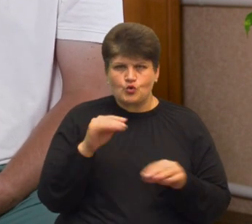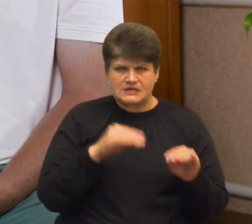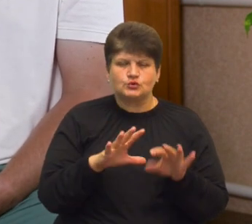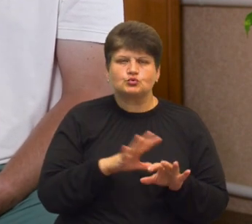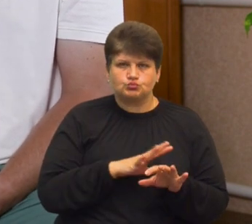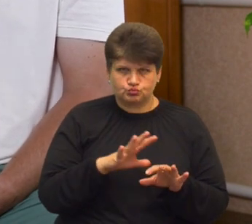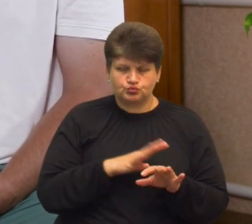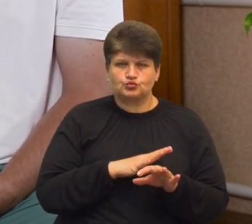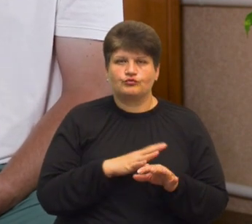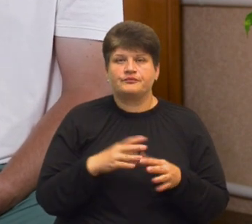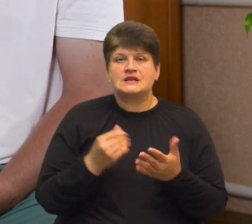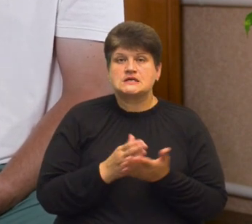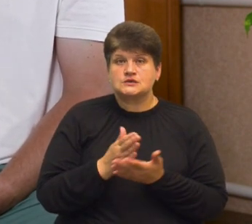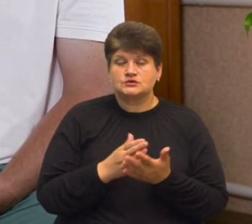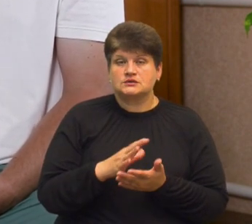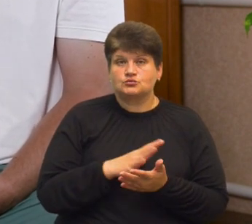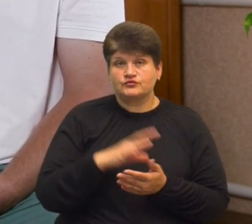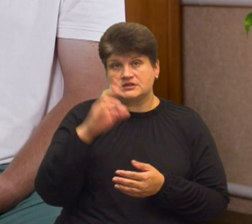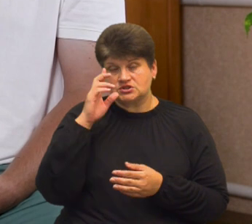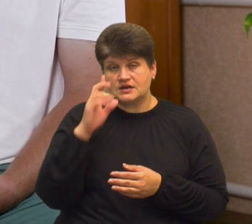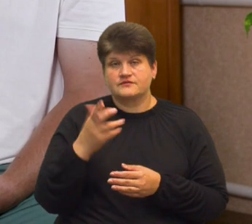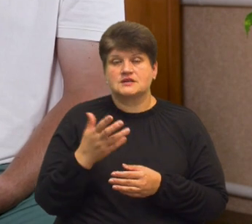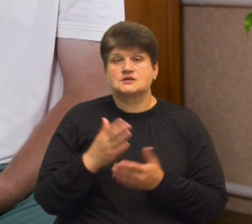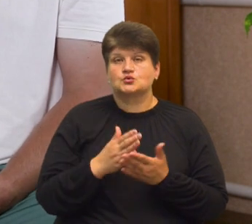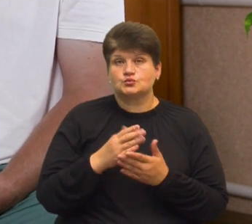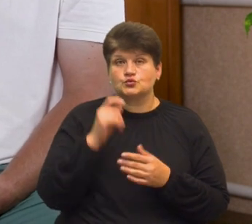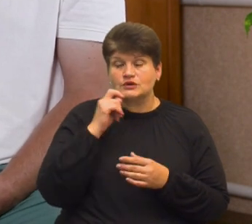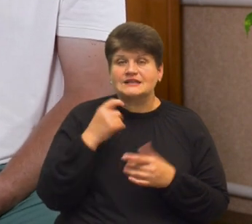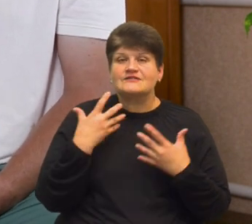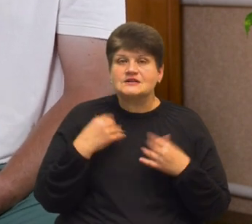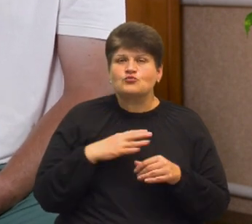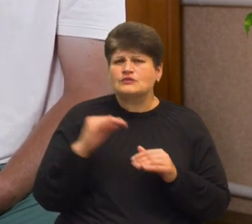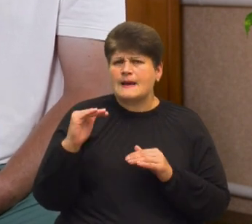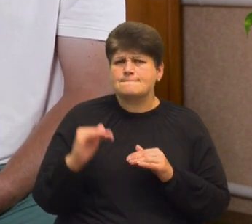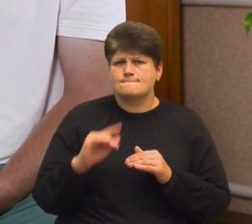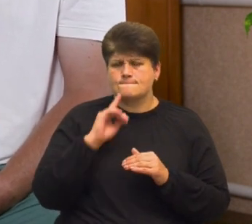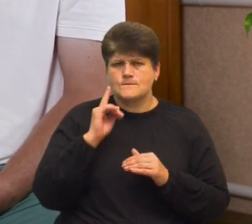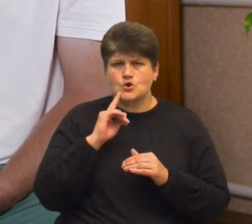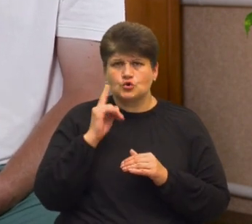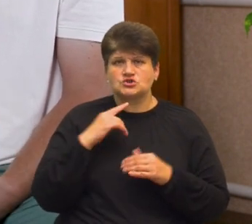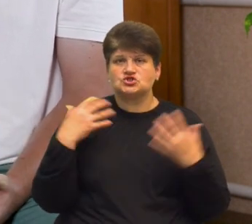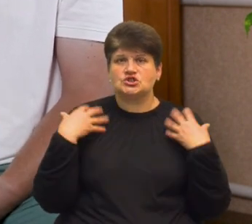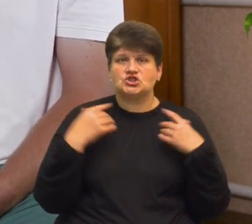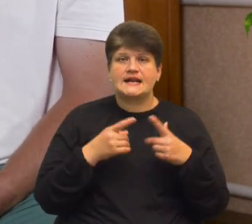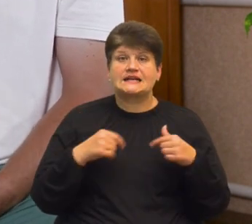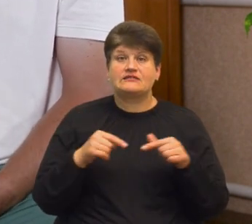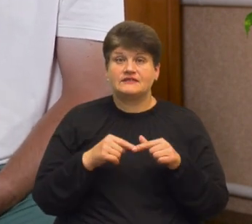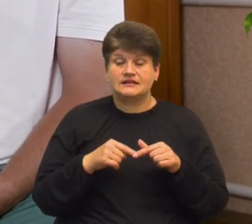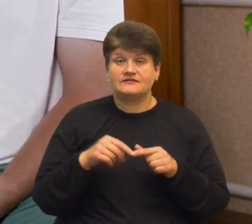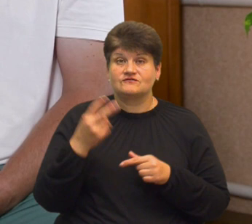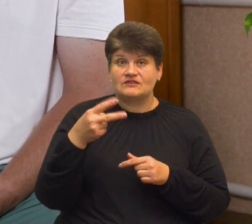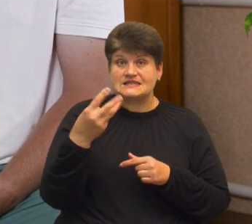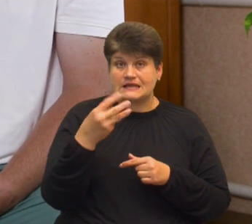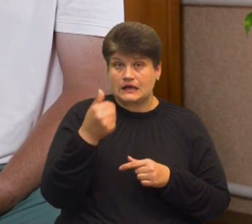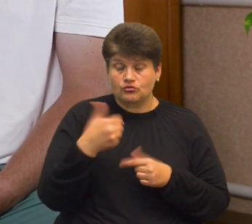тим, коли я служив в Держприкордонслужбі України, я був одним з наймолодших начальників відділів. Тоді в 23 роки